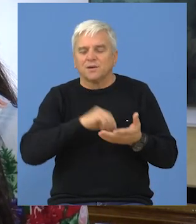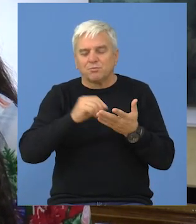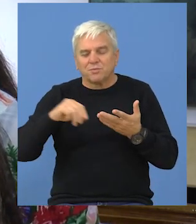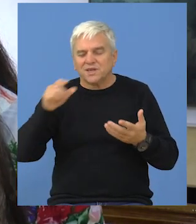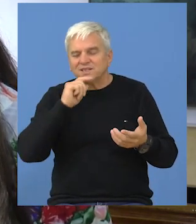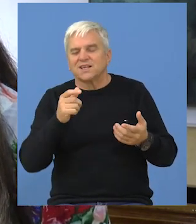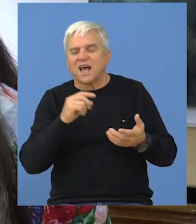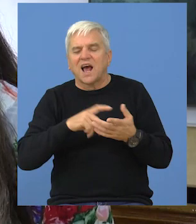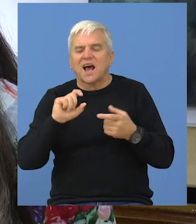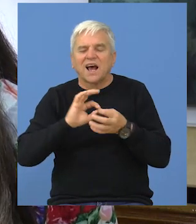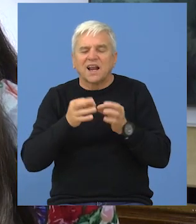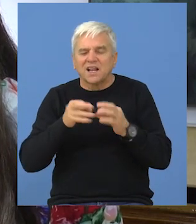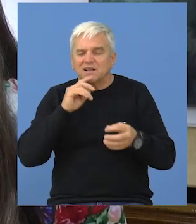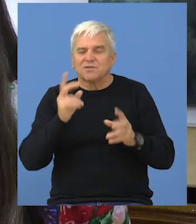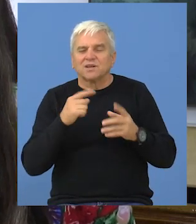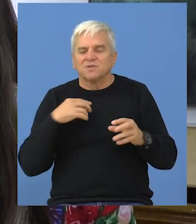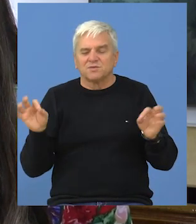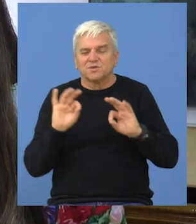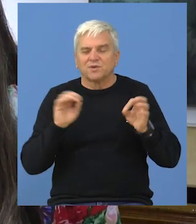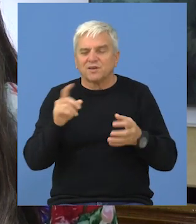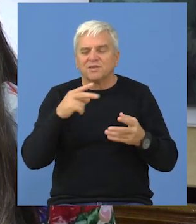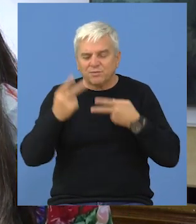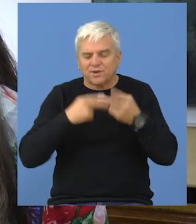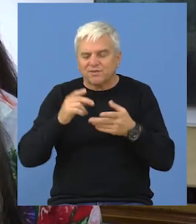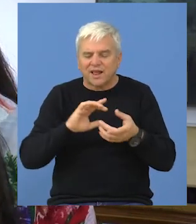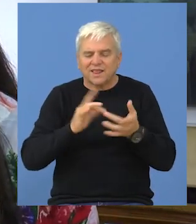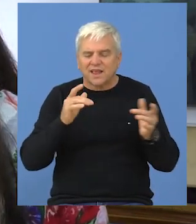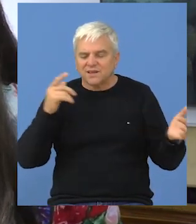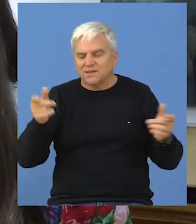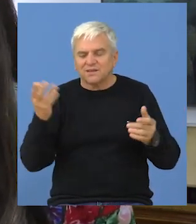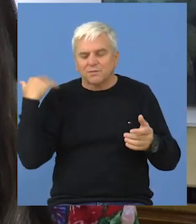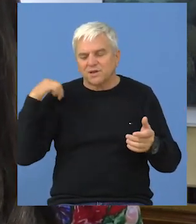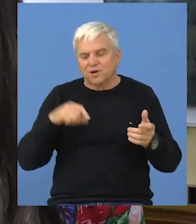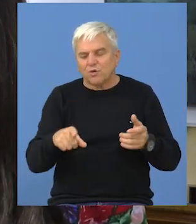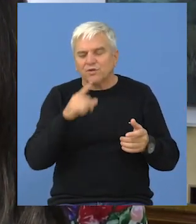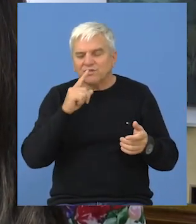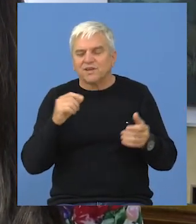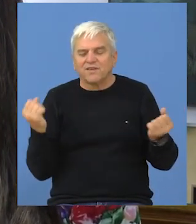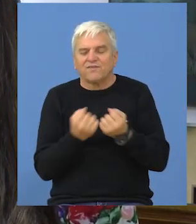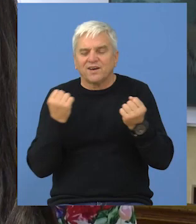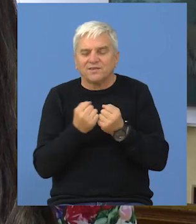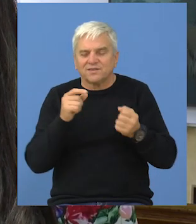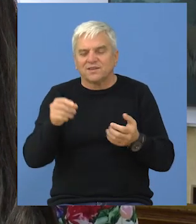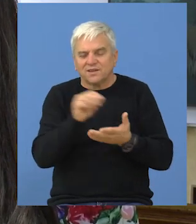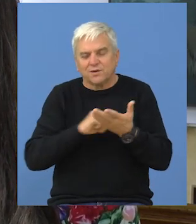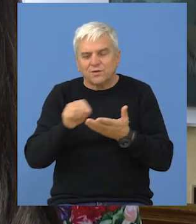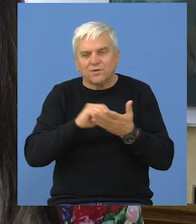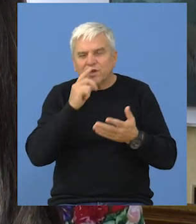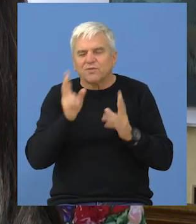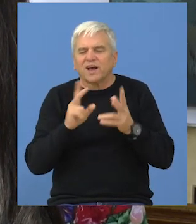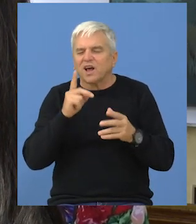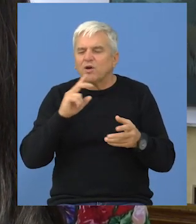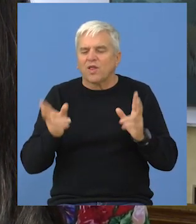Takmičenja iz gramatike su mi omiljena. Pripremali smo se tako što smo pregledali testove iz ranijih godina i vežbali smo